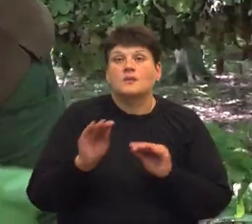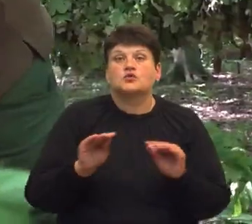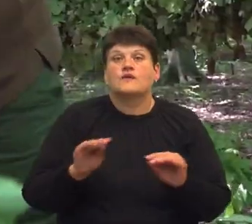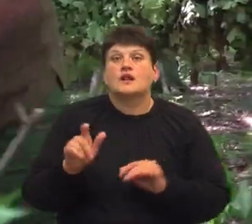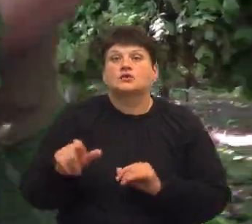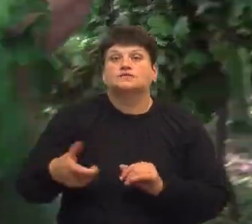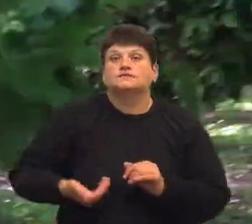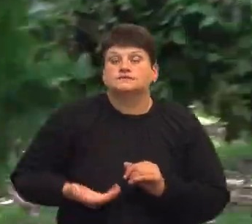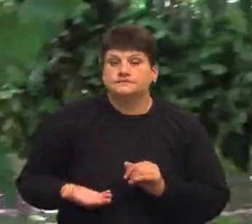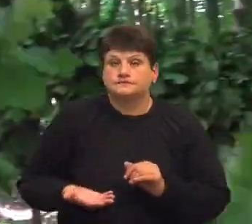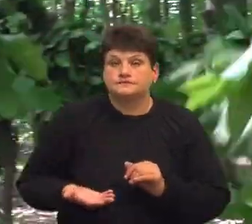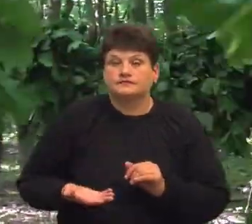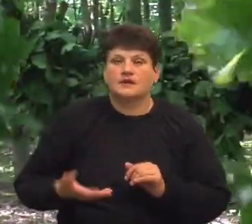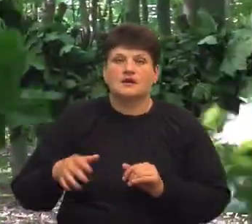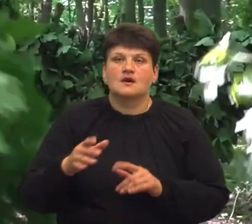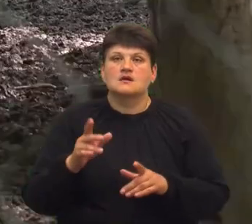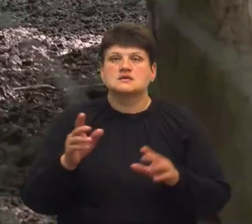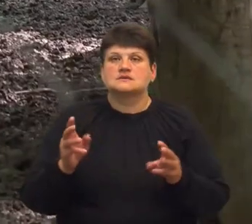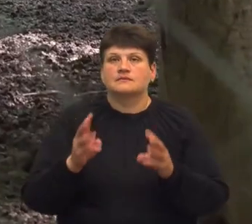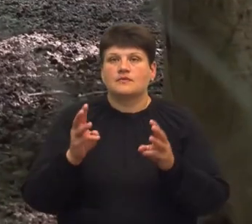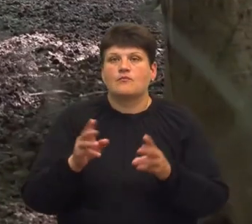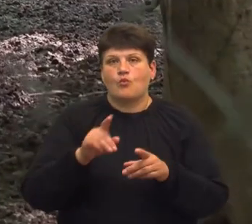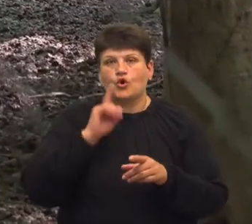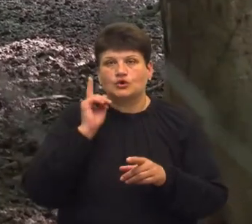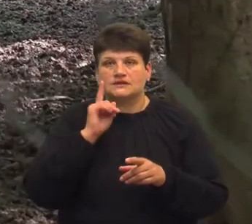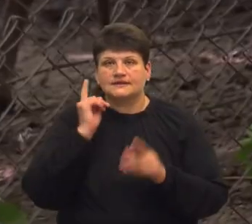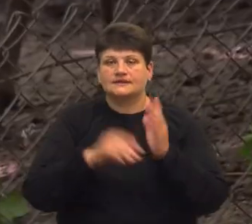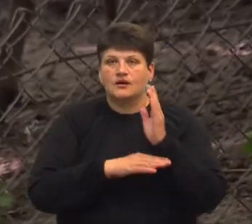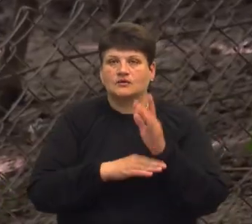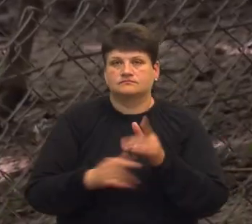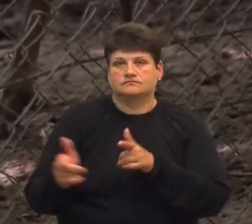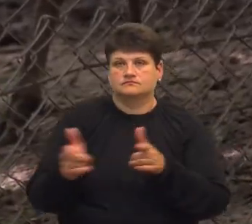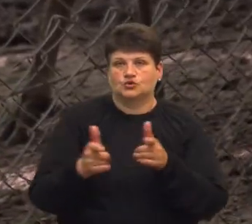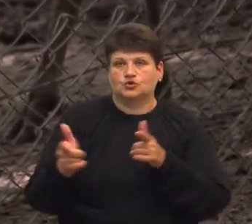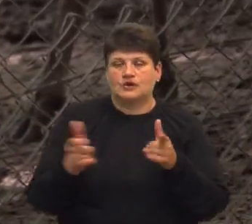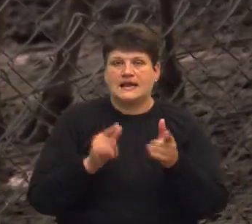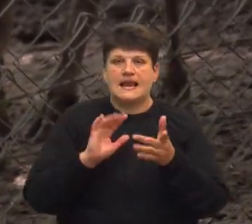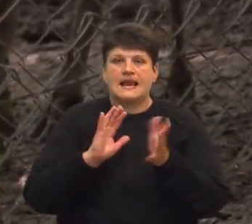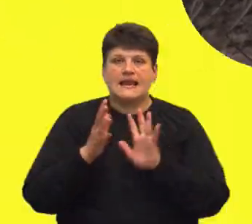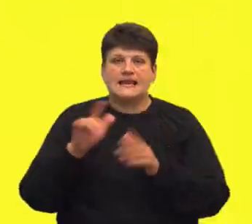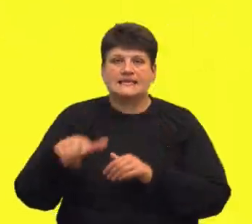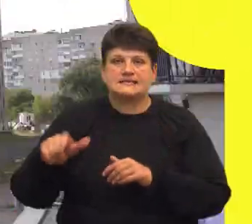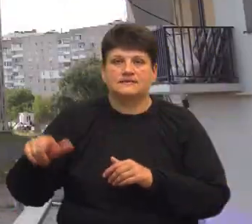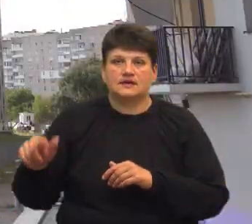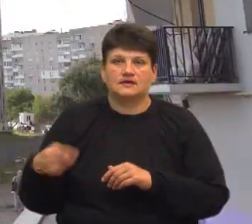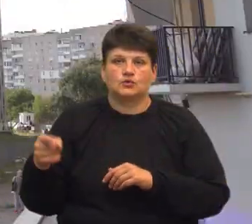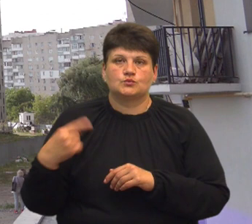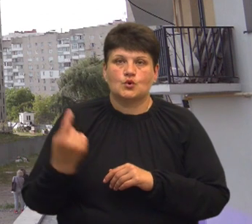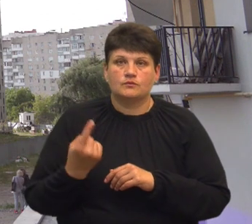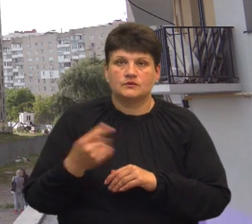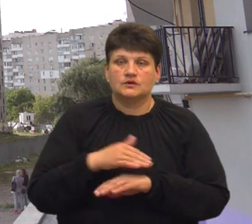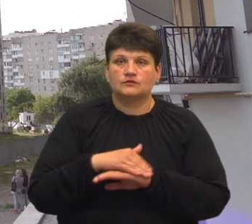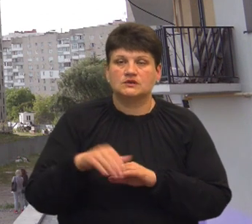Відники з паганів молодих дерев для підготовлення козуль та оленів заготовляють лісівники Тернопільщини. На вулиці